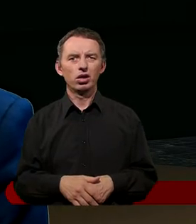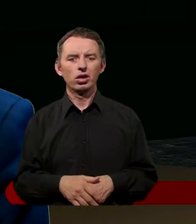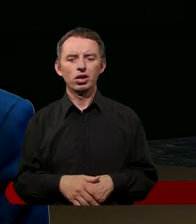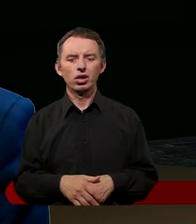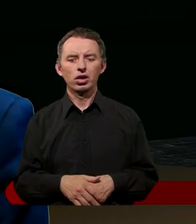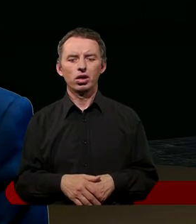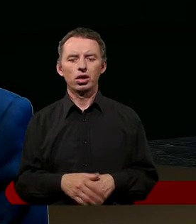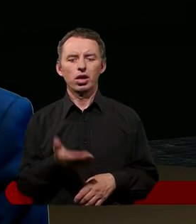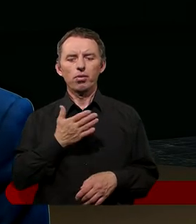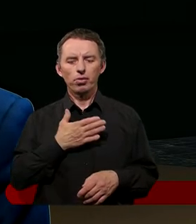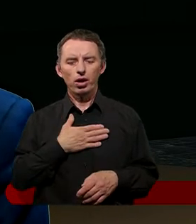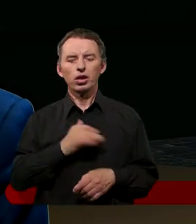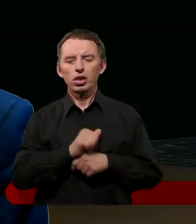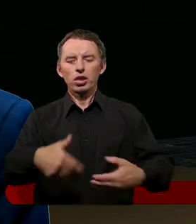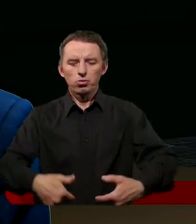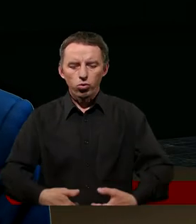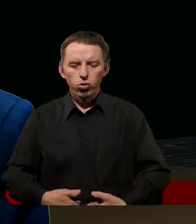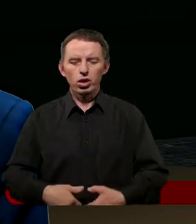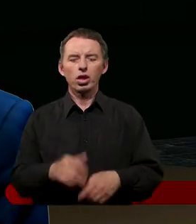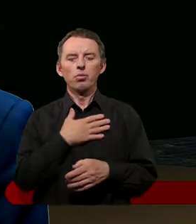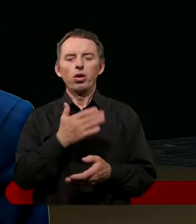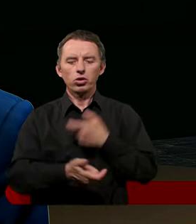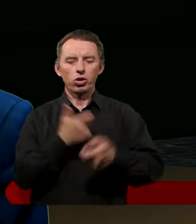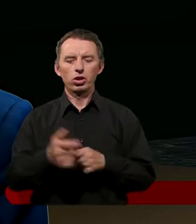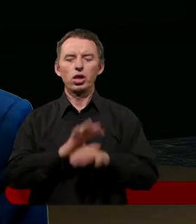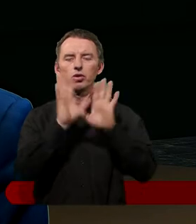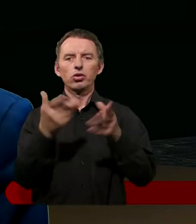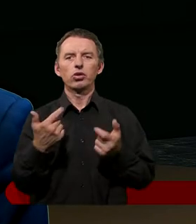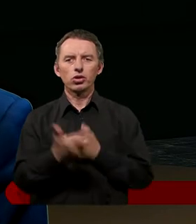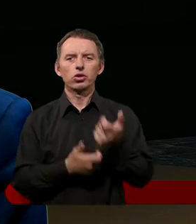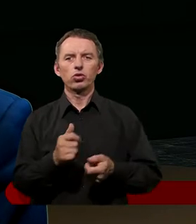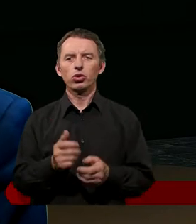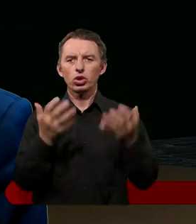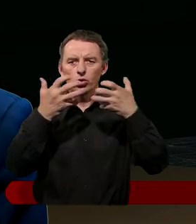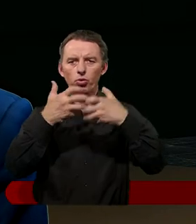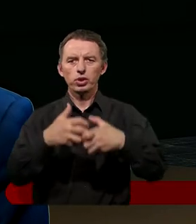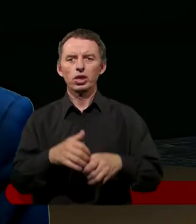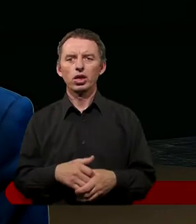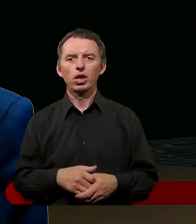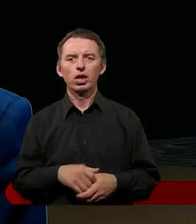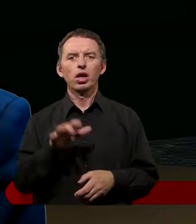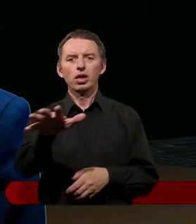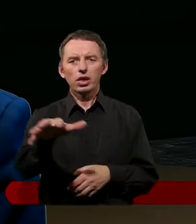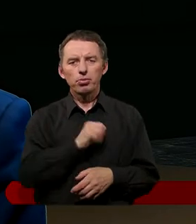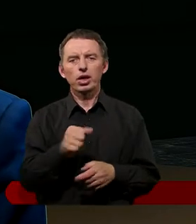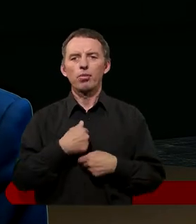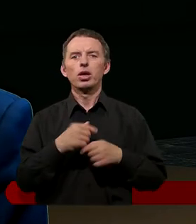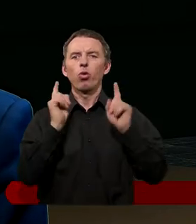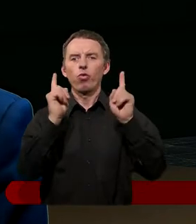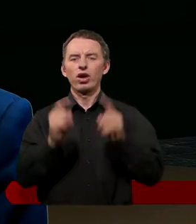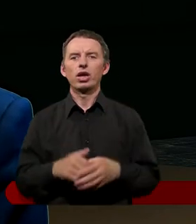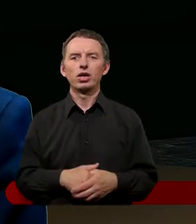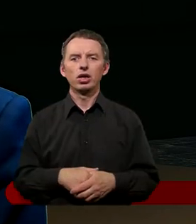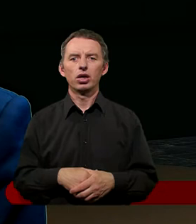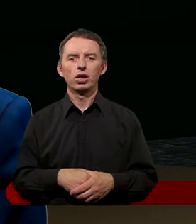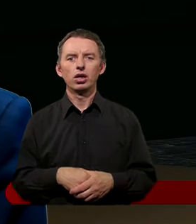Mówiłem do mamy, mamo, tam jestem głodny, prawda, daj mi coś do jedzenia. Nie mogłem się na niczym innym skupić, bo to zabierało moją uwagę. I ty